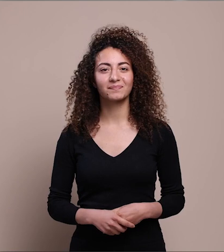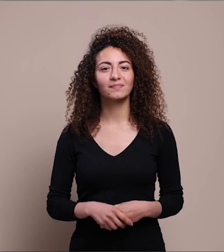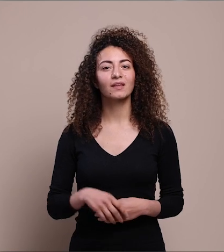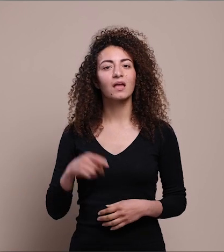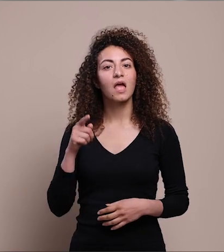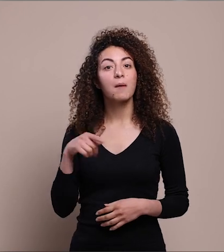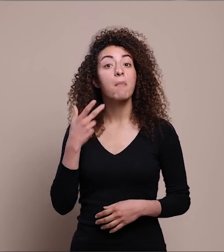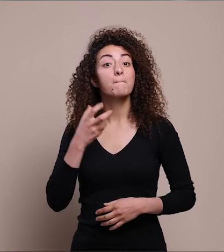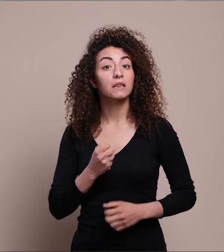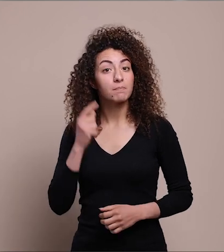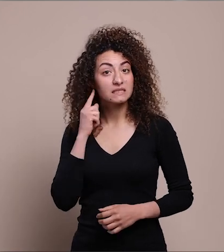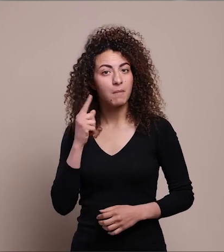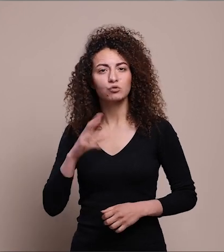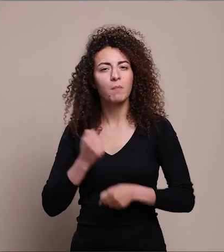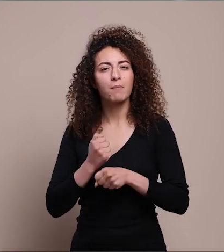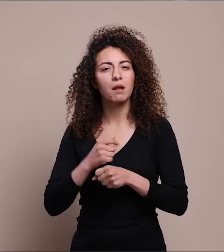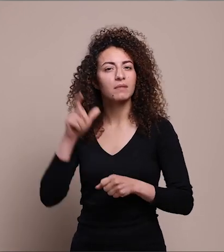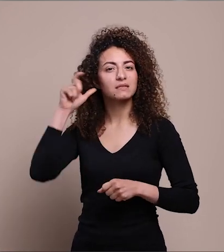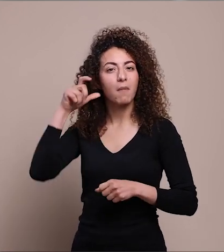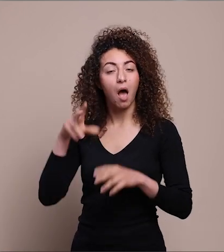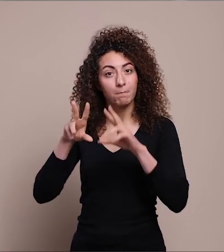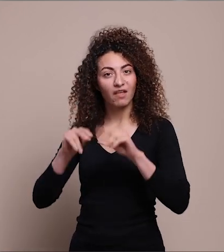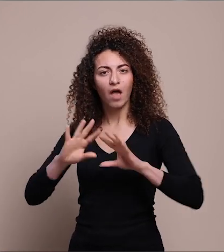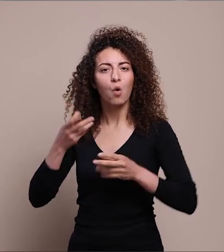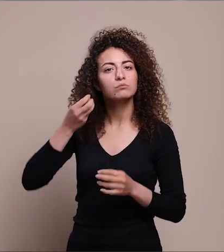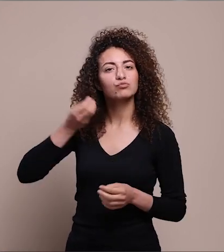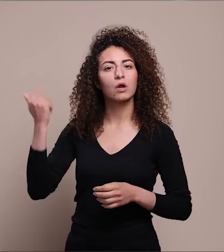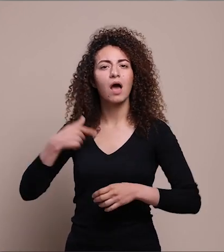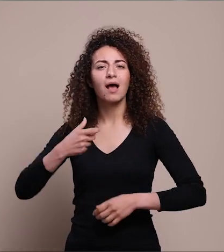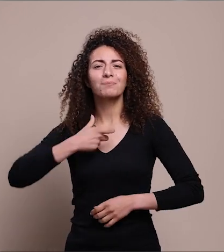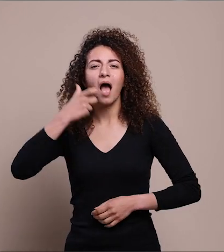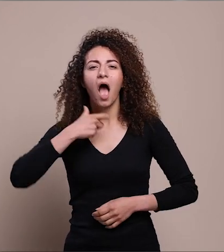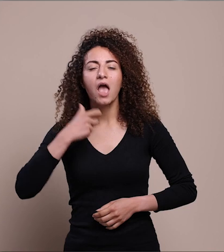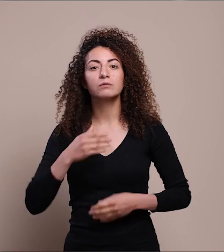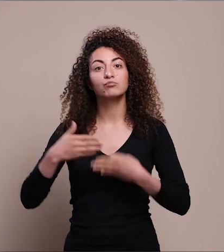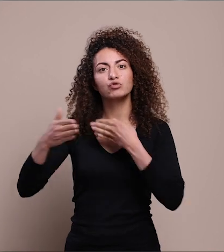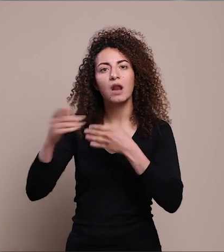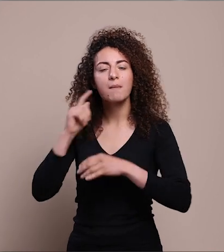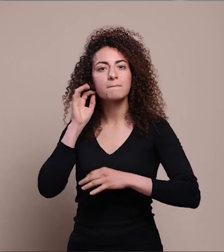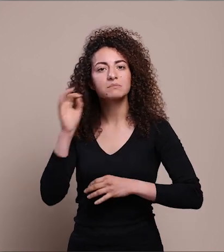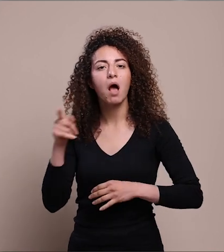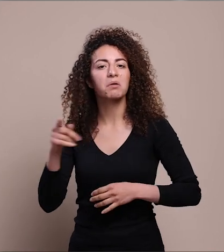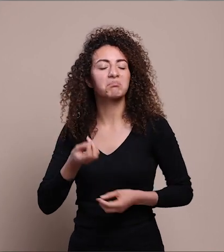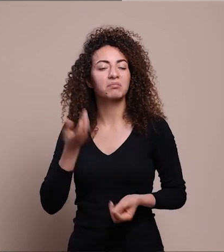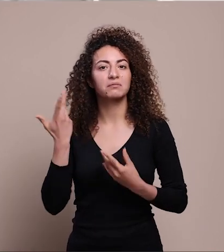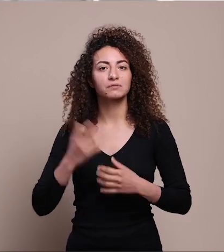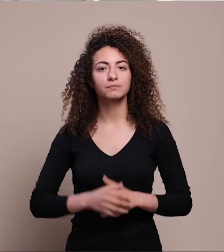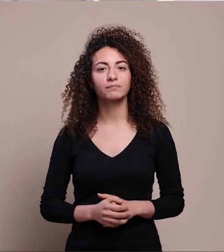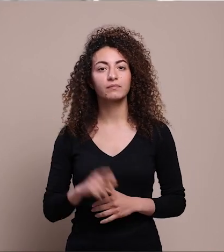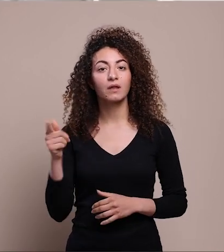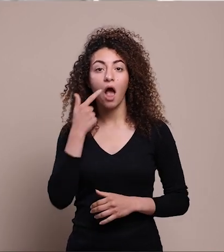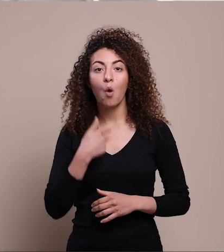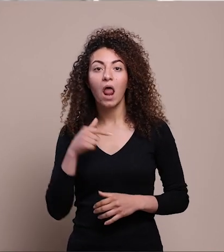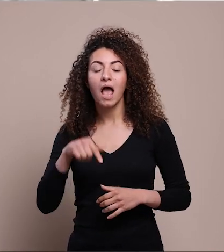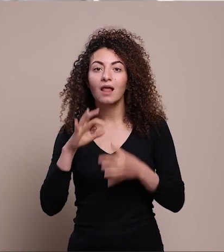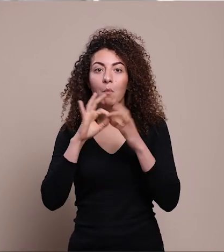لما هي ما بدها تسمعني تقوم ياب تطفي السماعات يا أما بتشيلهم بتخليني عية والصوت يوصل للجيران وهي خبرونا